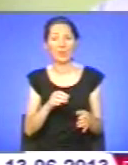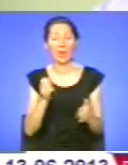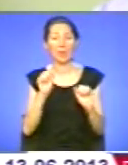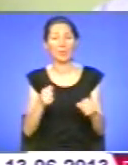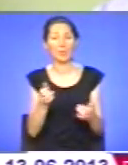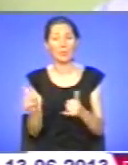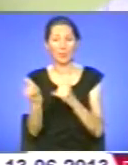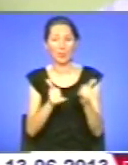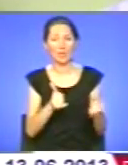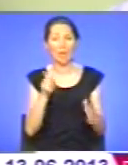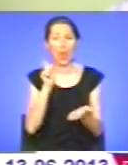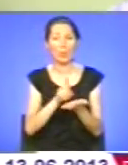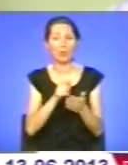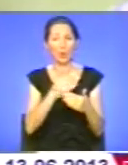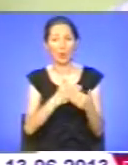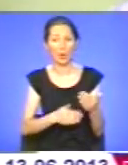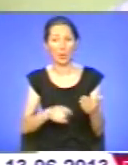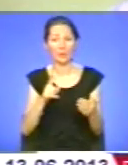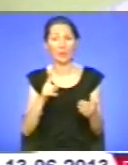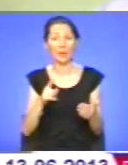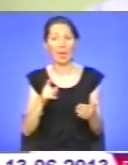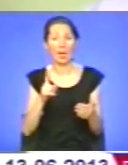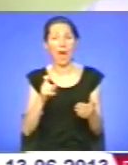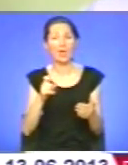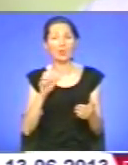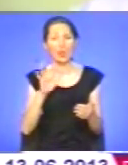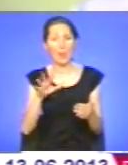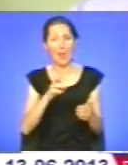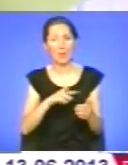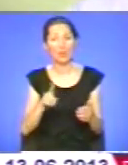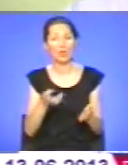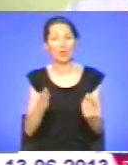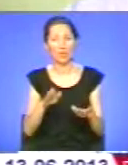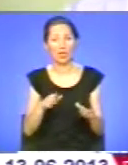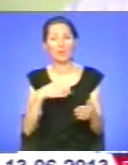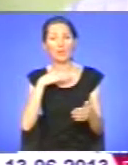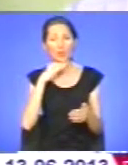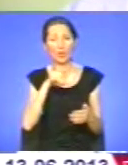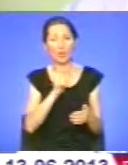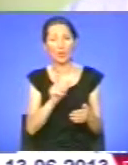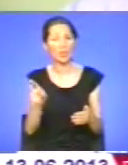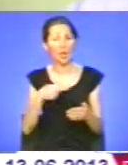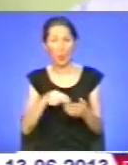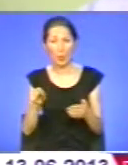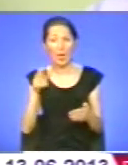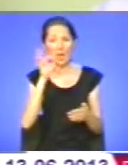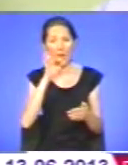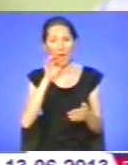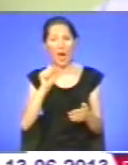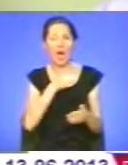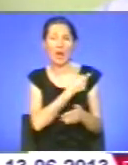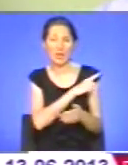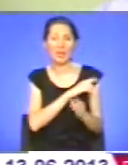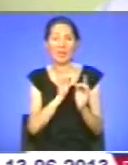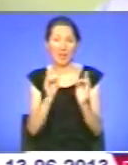75 мільйонів, а 125 мільйонів, які лишаються, вистачило б на те, щоб люди не купляли медикаменти, а лікарня їм їх